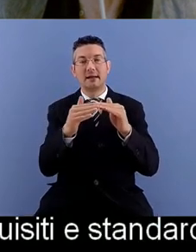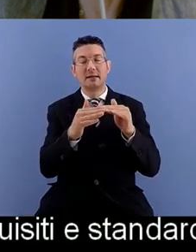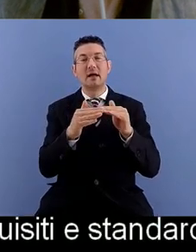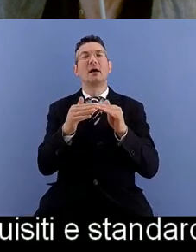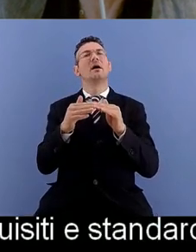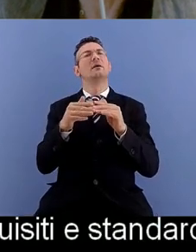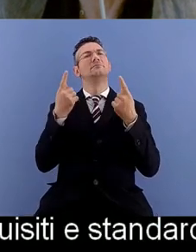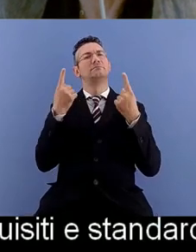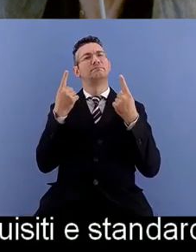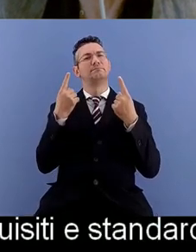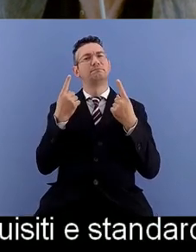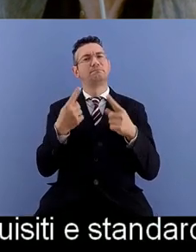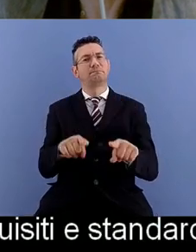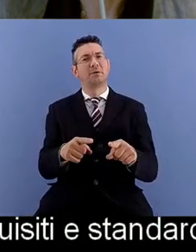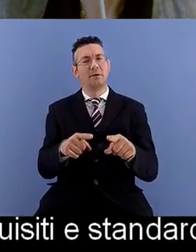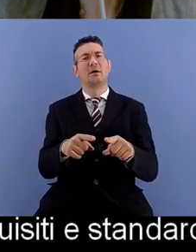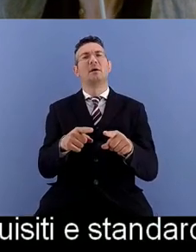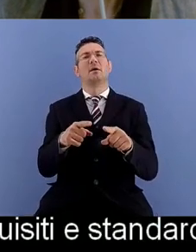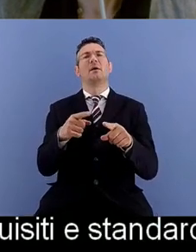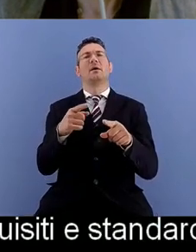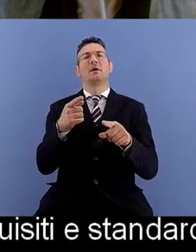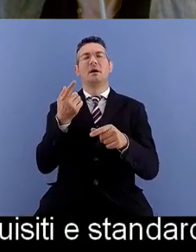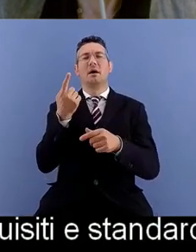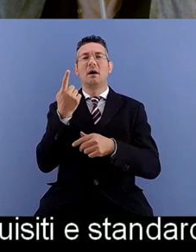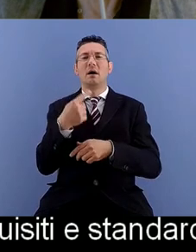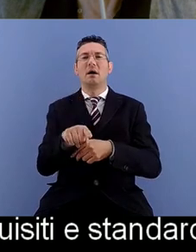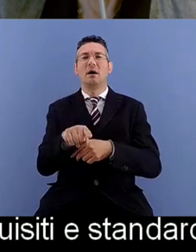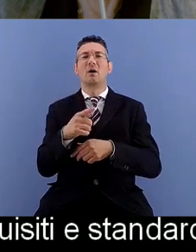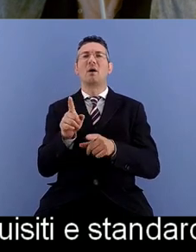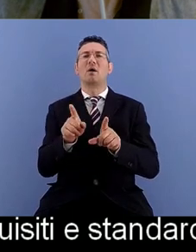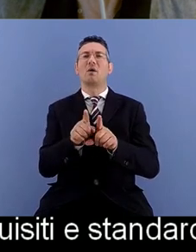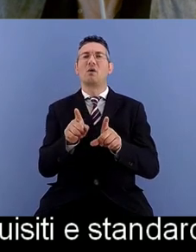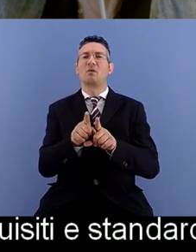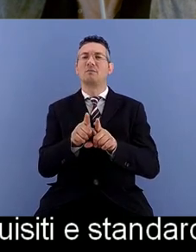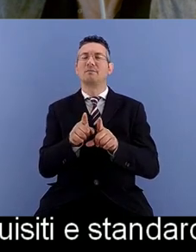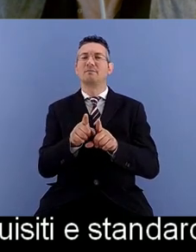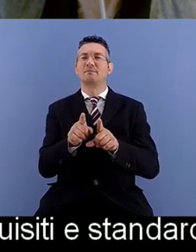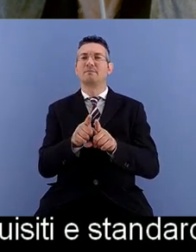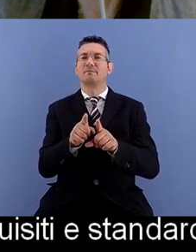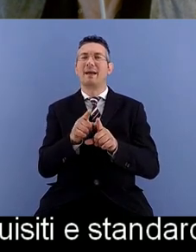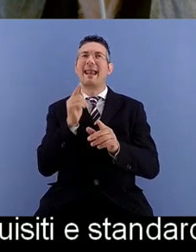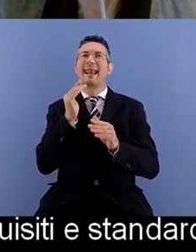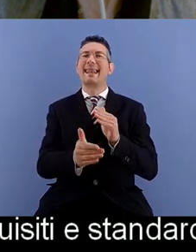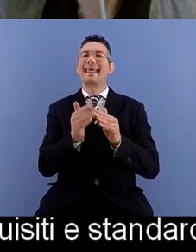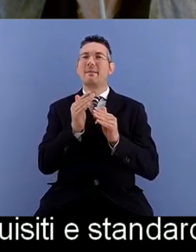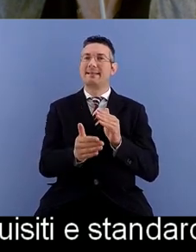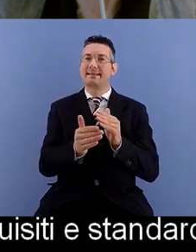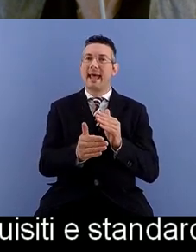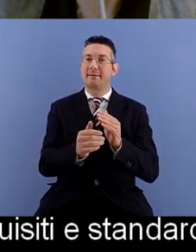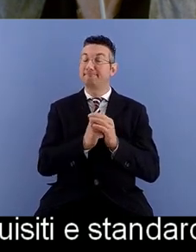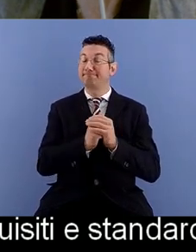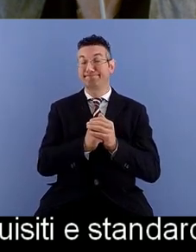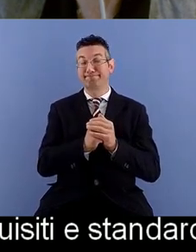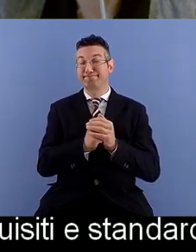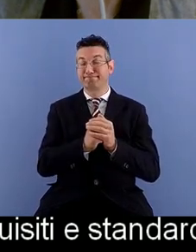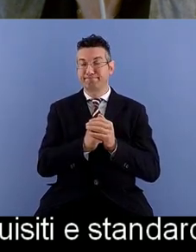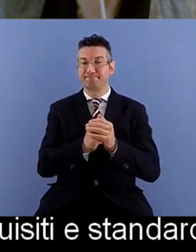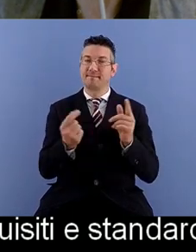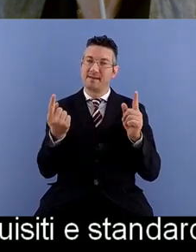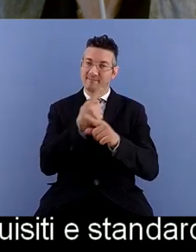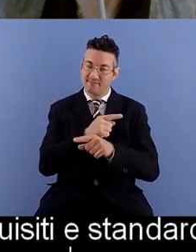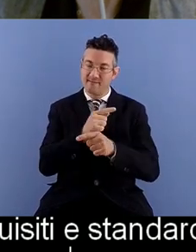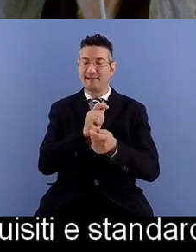un limite alla creatività e invece ribaltiamo la cosa e cerchiamo di